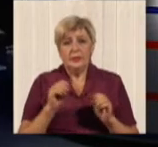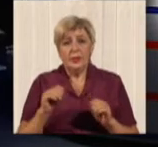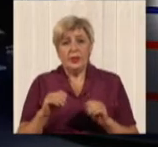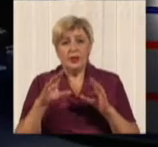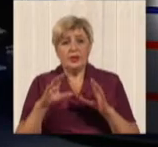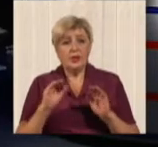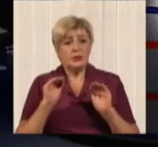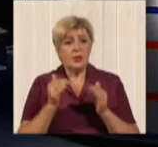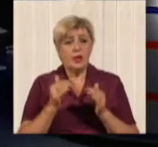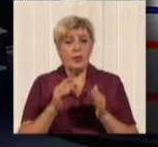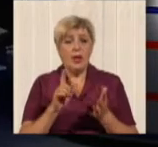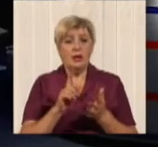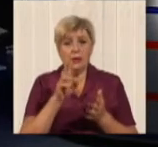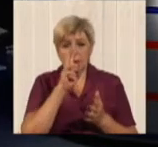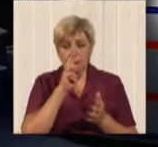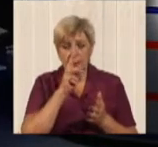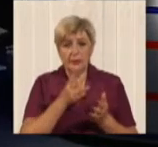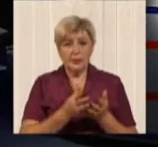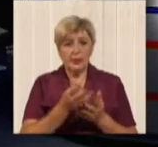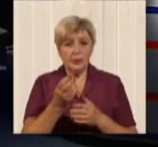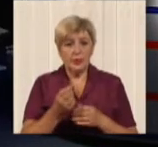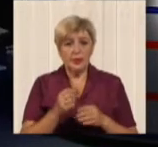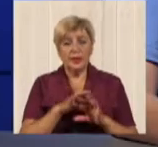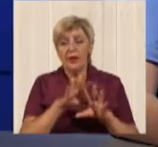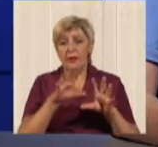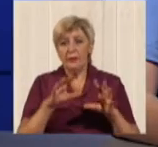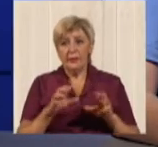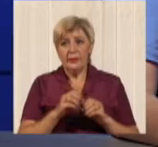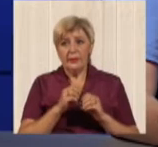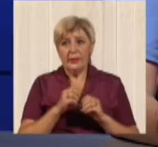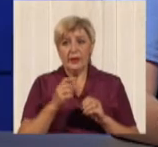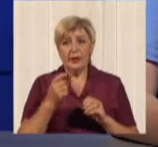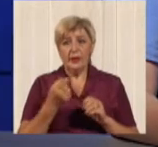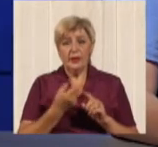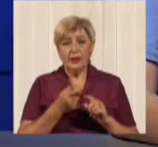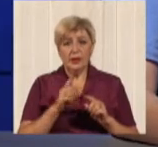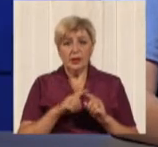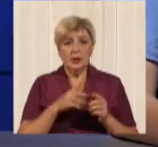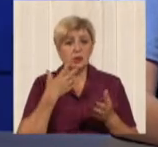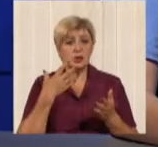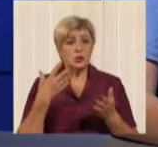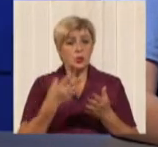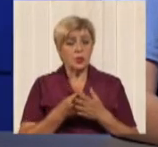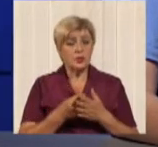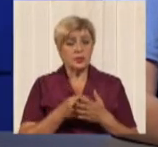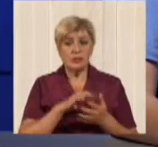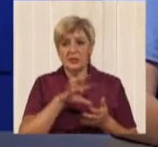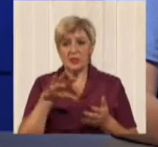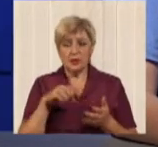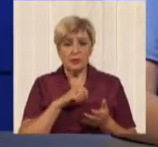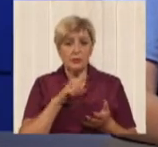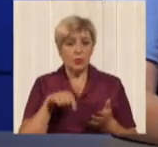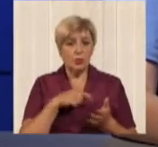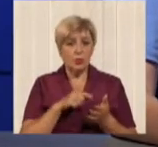В любом случае, все горожане, это наш муниципальный транспорт, в первую очередь, это коммунальная собственность, то собственность всего города. И я считаю, что абсолютно